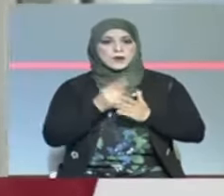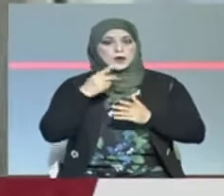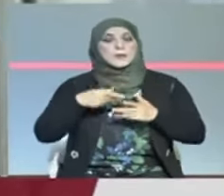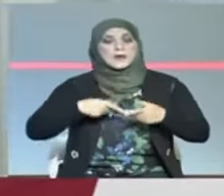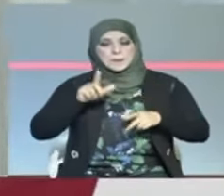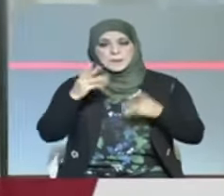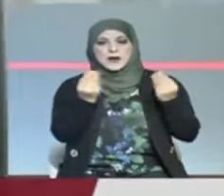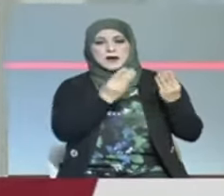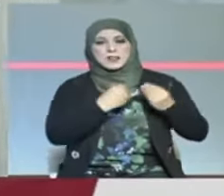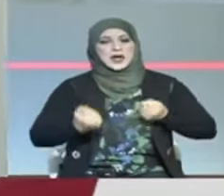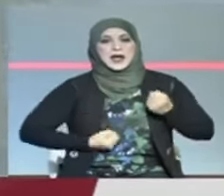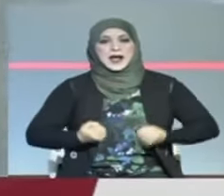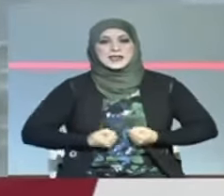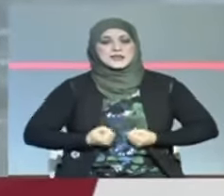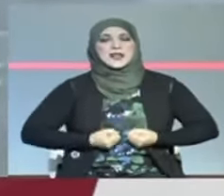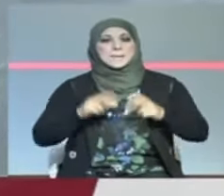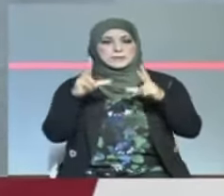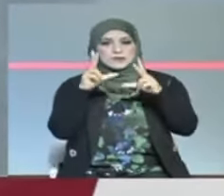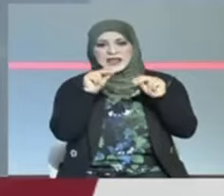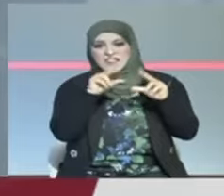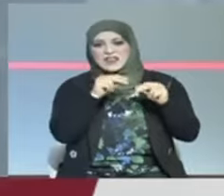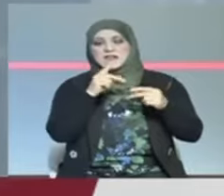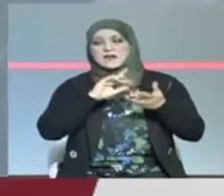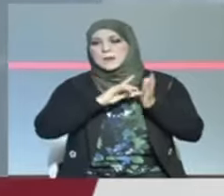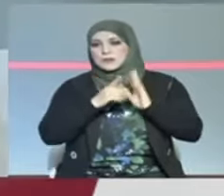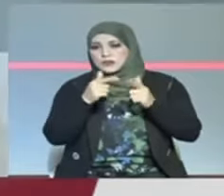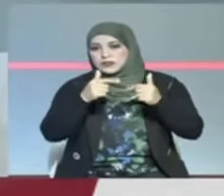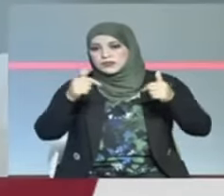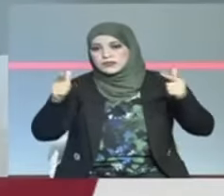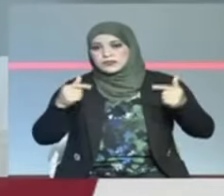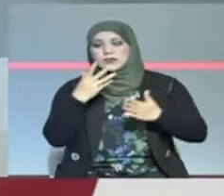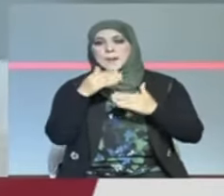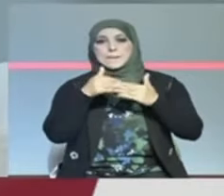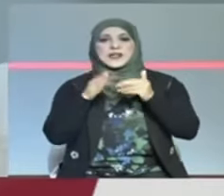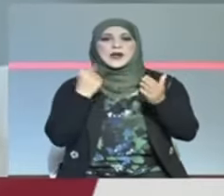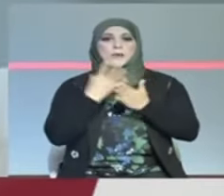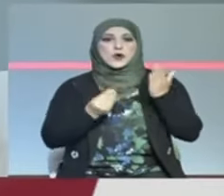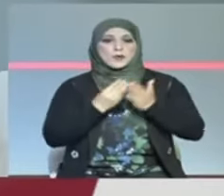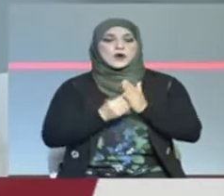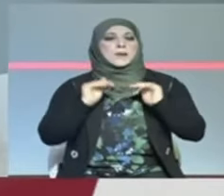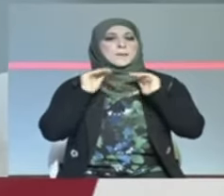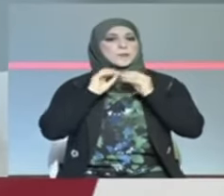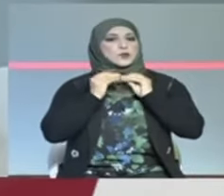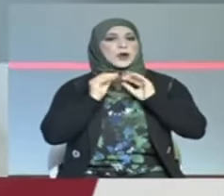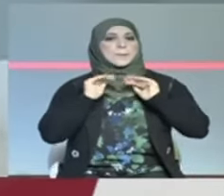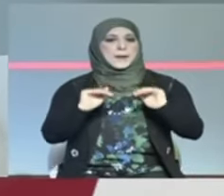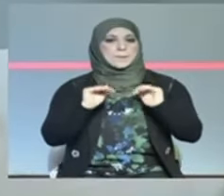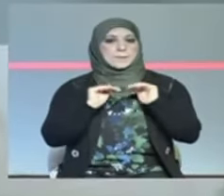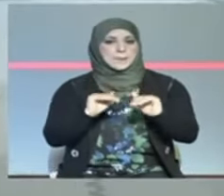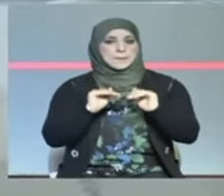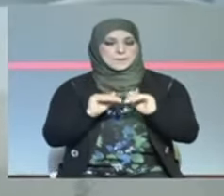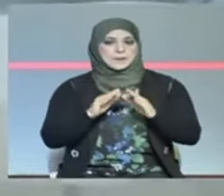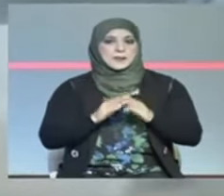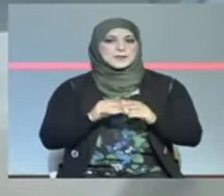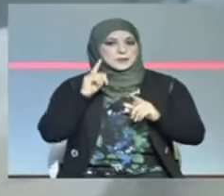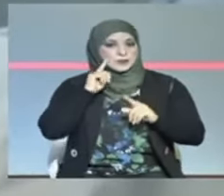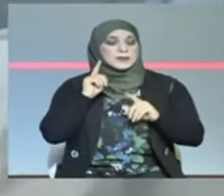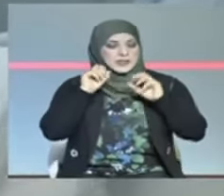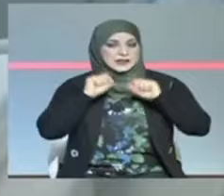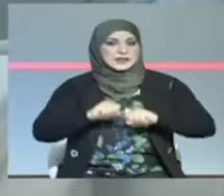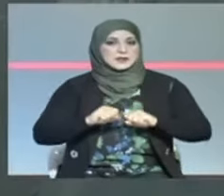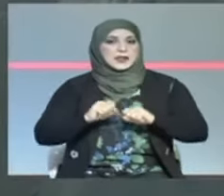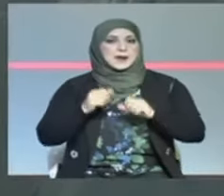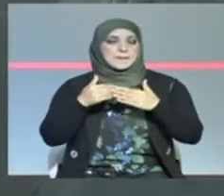أقسام أخرى مماثلة في كثير من المستشفيات في البلاد تعاني من المشكلة ذاتها فمتى ترصد الإمكانيات